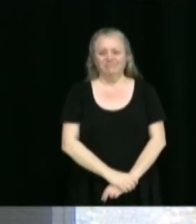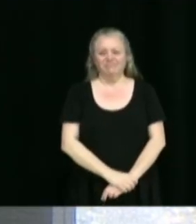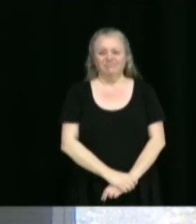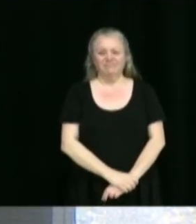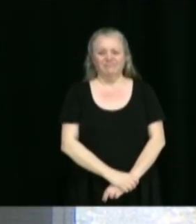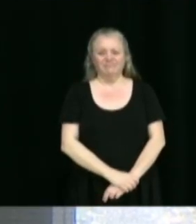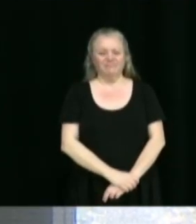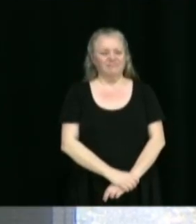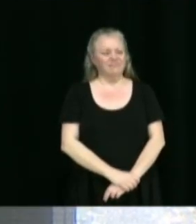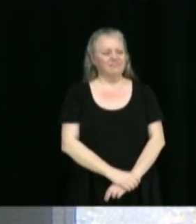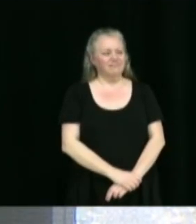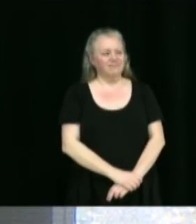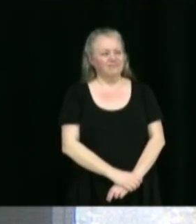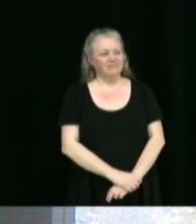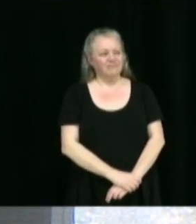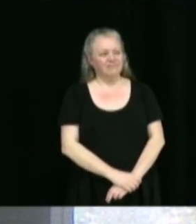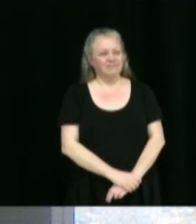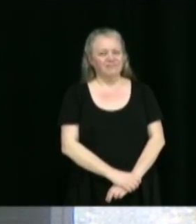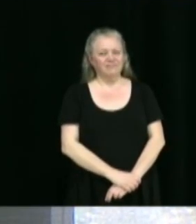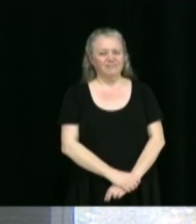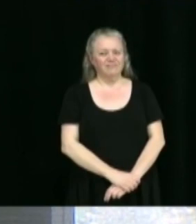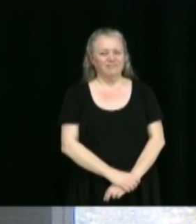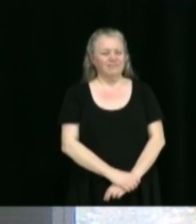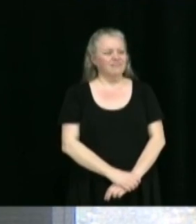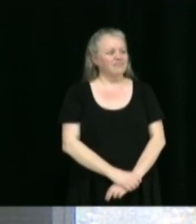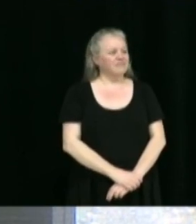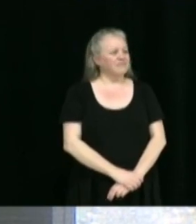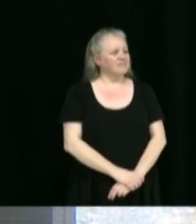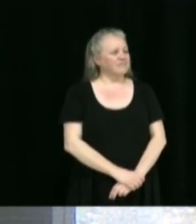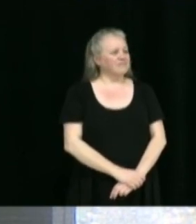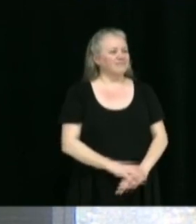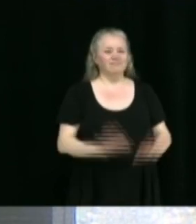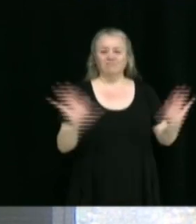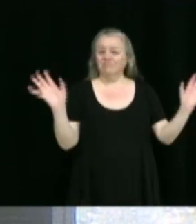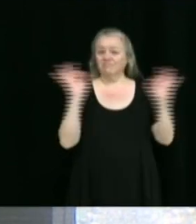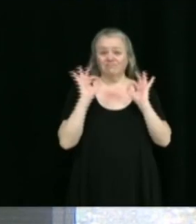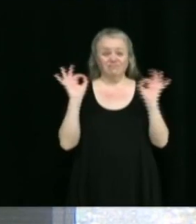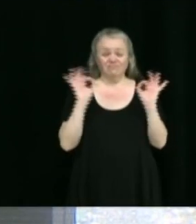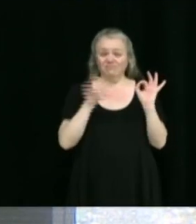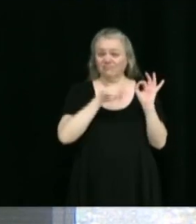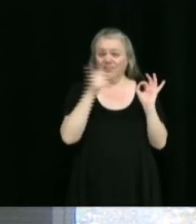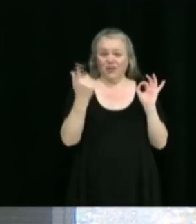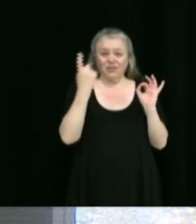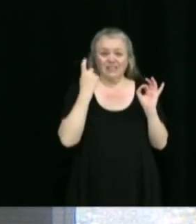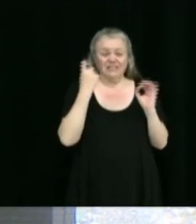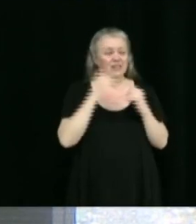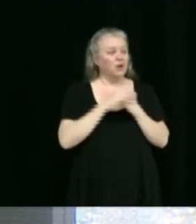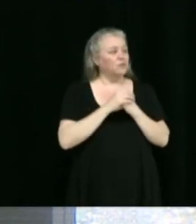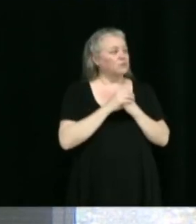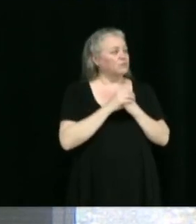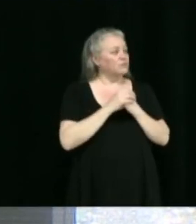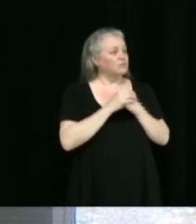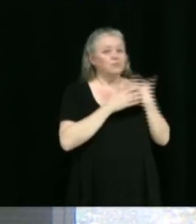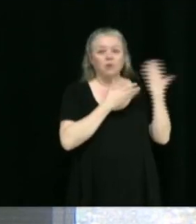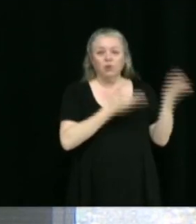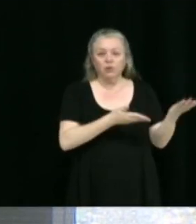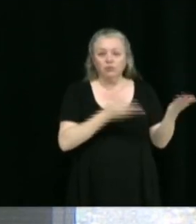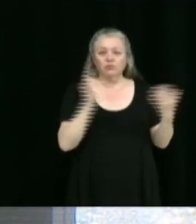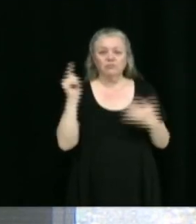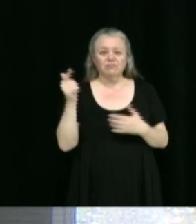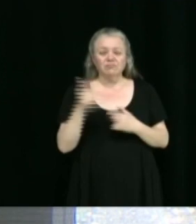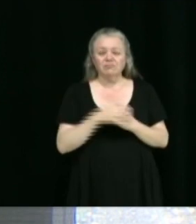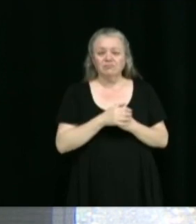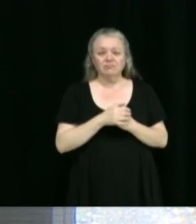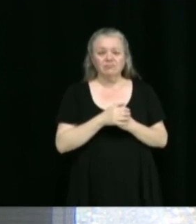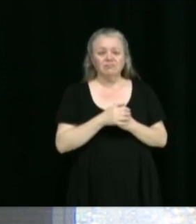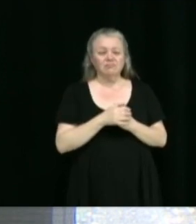Il n'y personne d'autre. Est-ce qu'il y avait d'autres questions? Non. C'est beau comme ça. Est-ce qu'il y aurait un proposeur pour